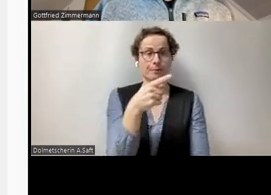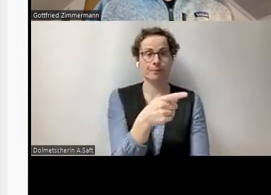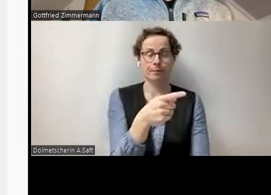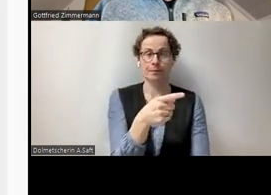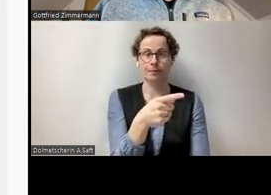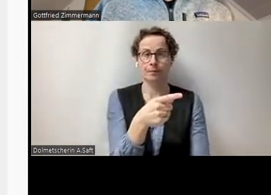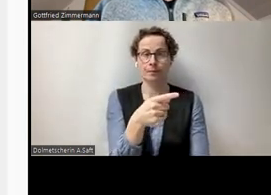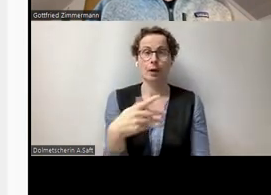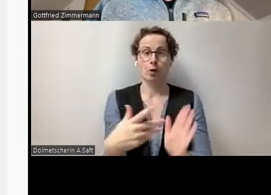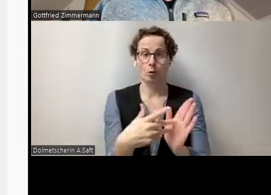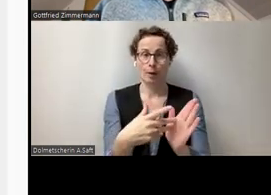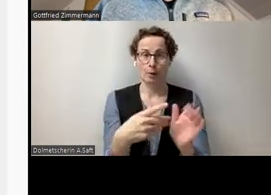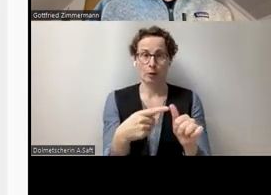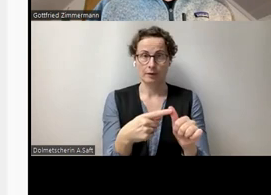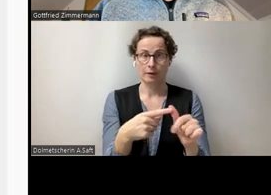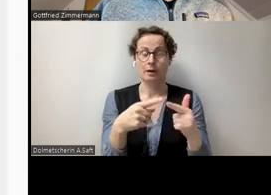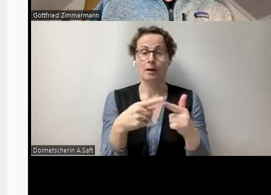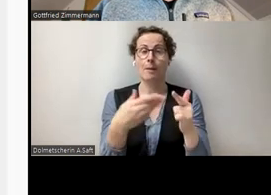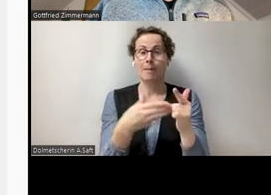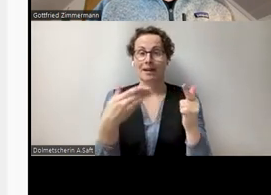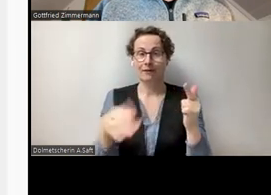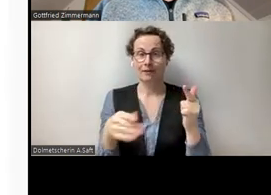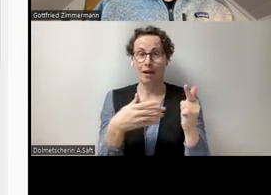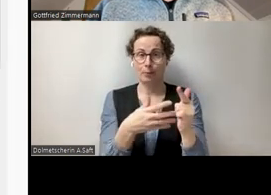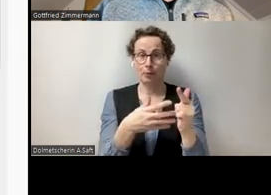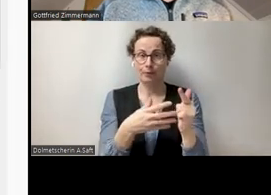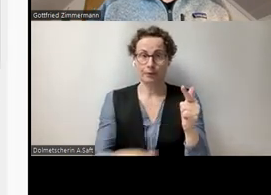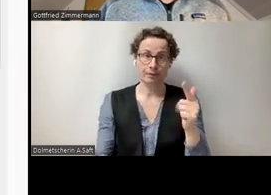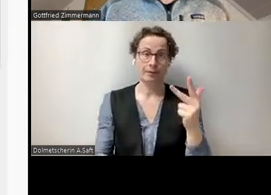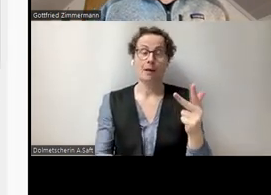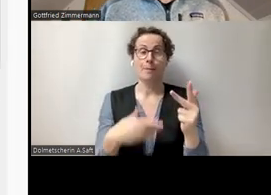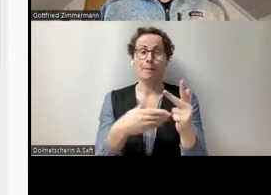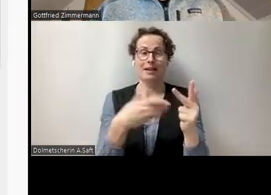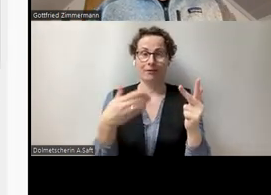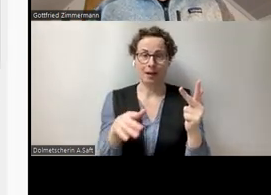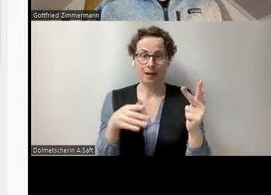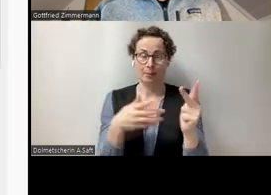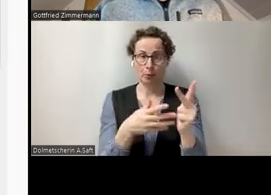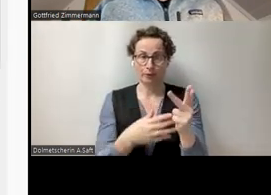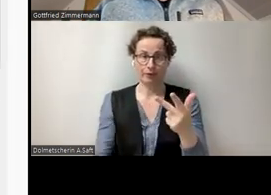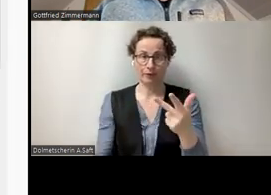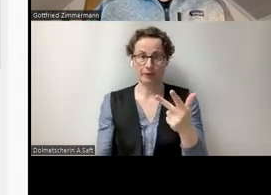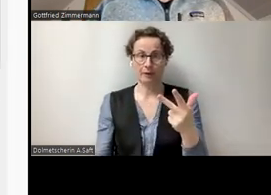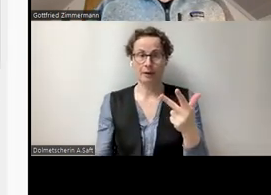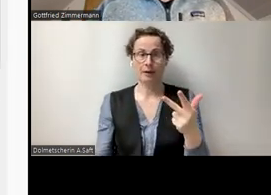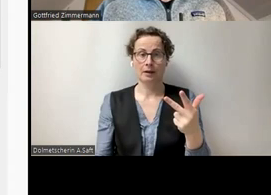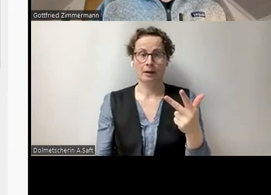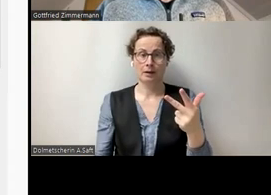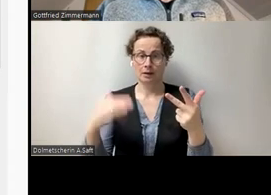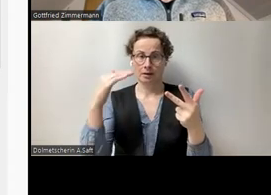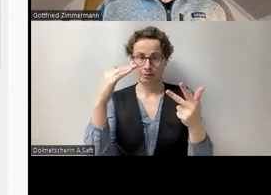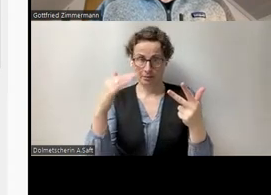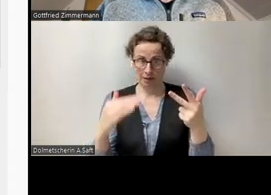Eintrag Barrierefreiheit überprüfen und dann nochmal Barrierefreiheit überprüfen. Und jetzt sehen wir,